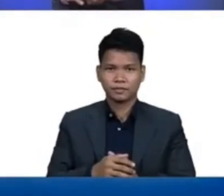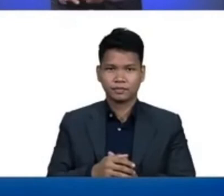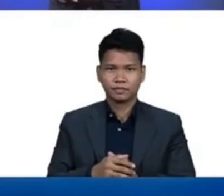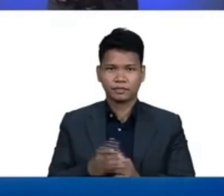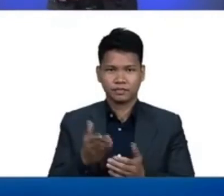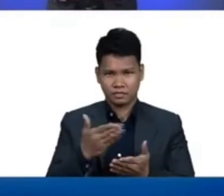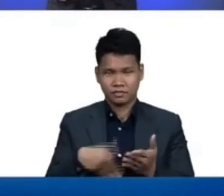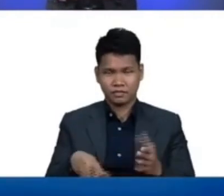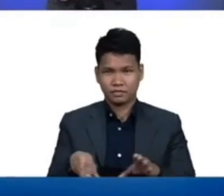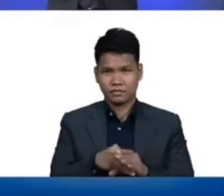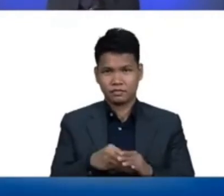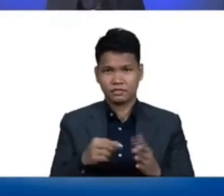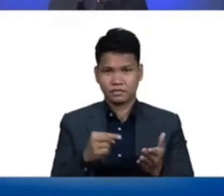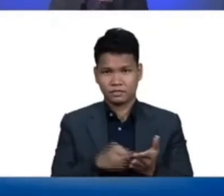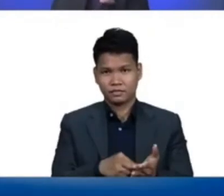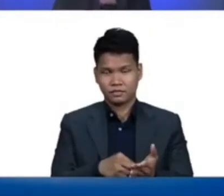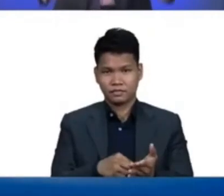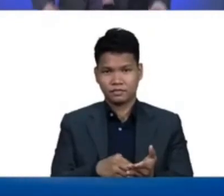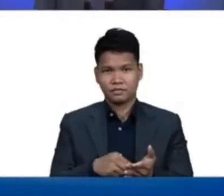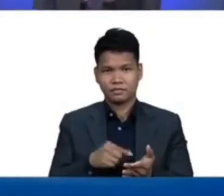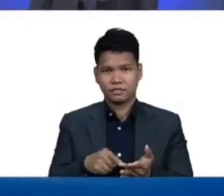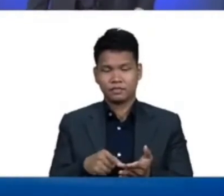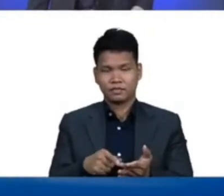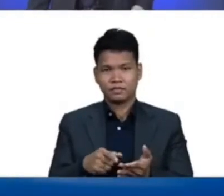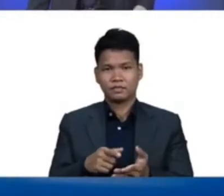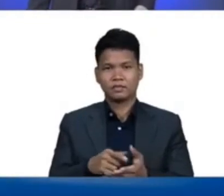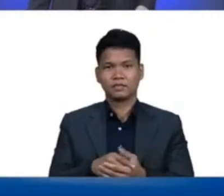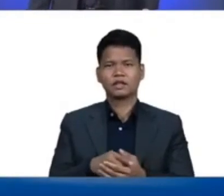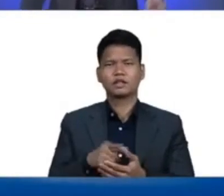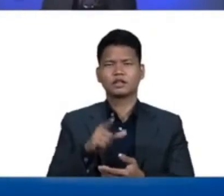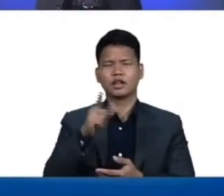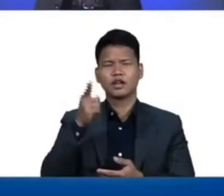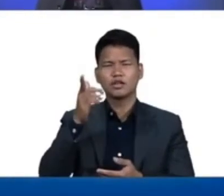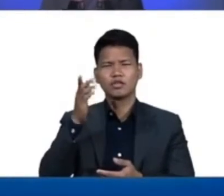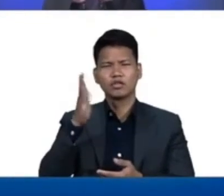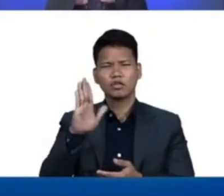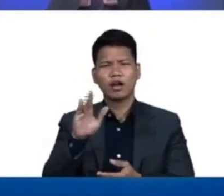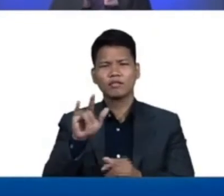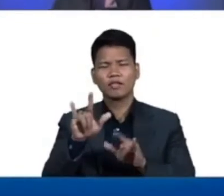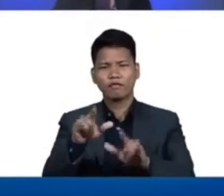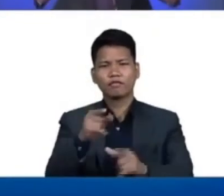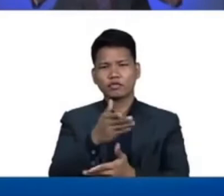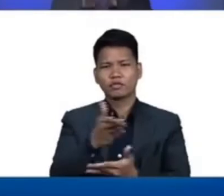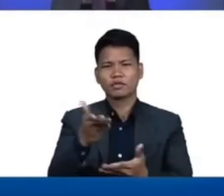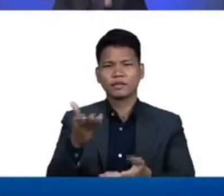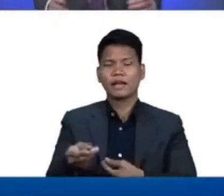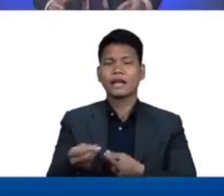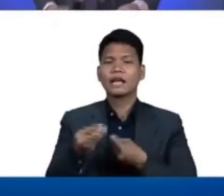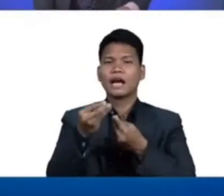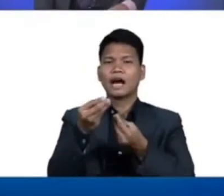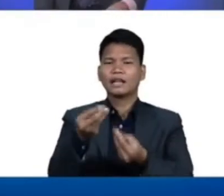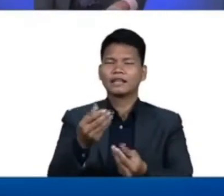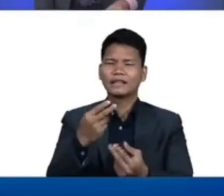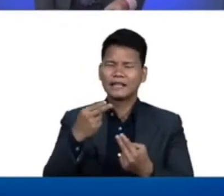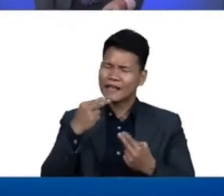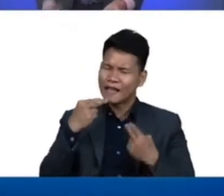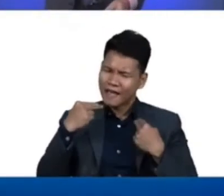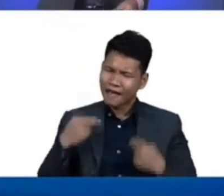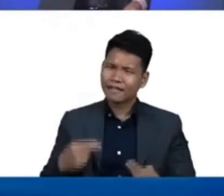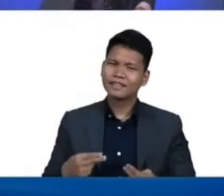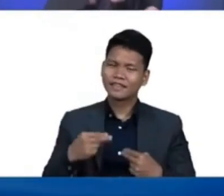na mga kaibigan ang Diyos ay nagmamahal sa binigyan po tayo ng healthiest kind of food